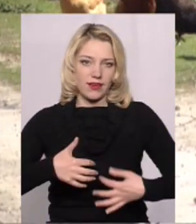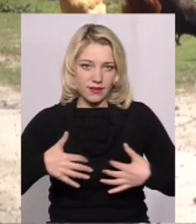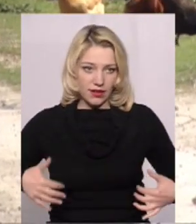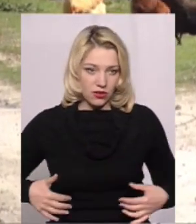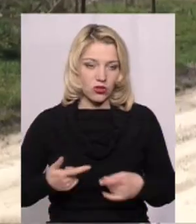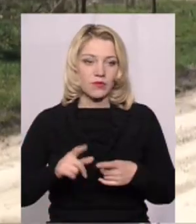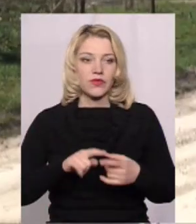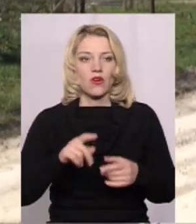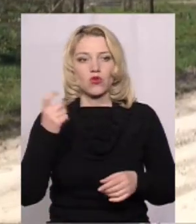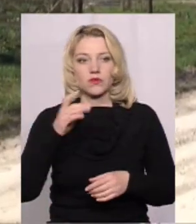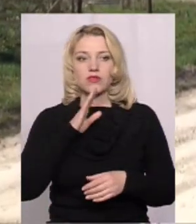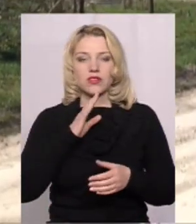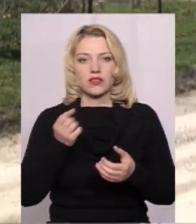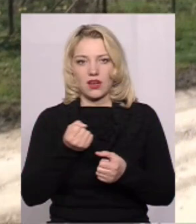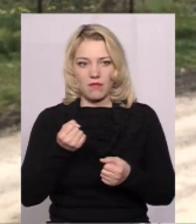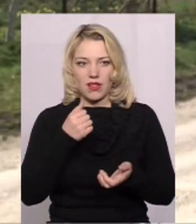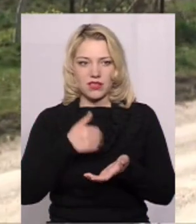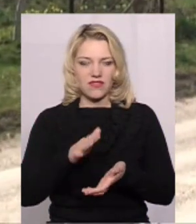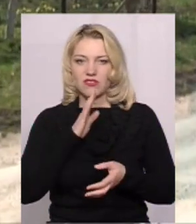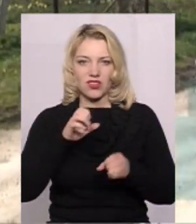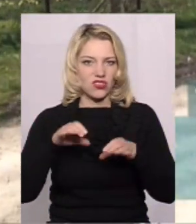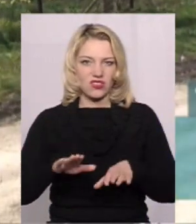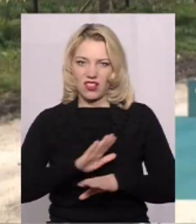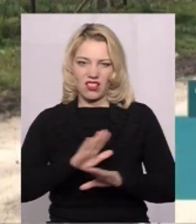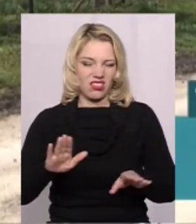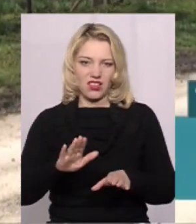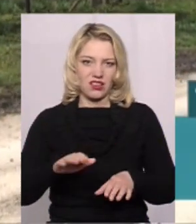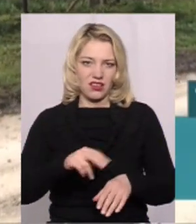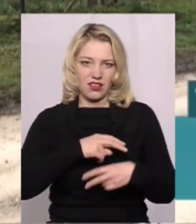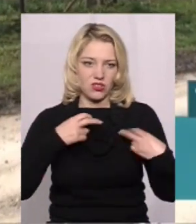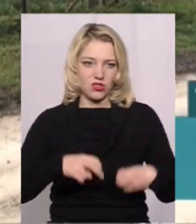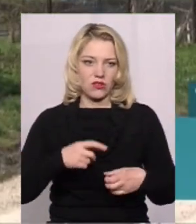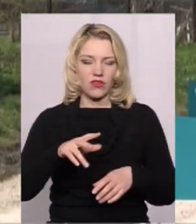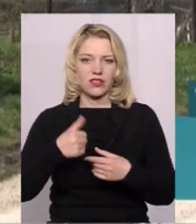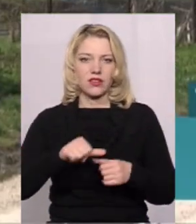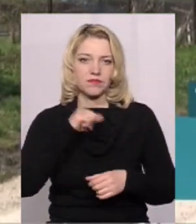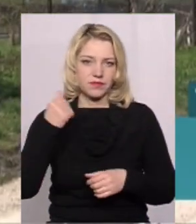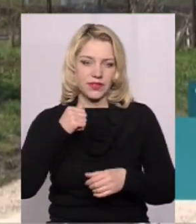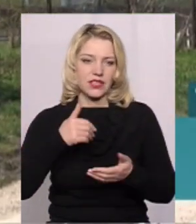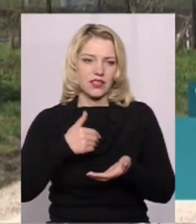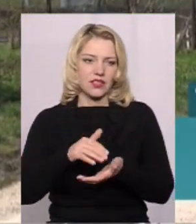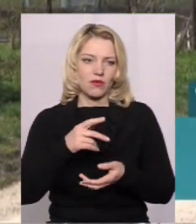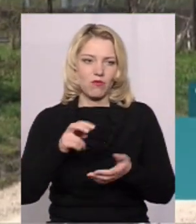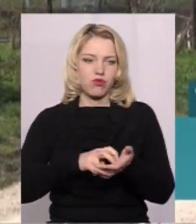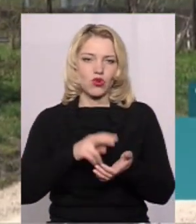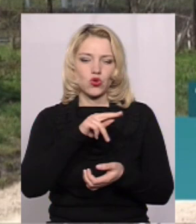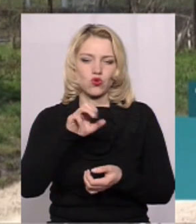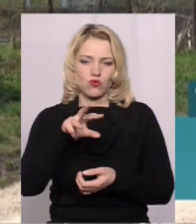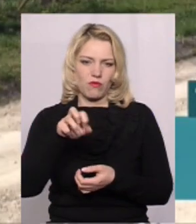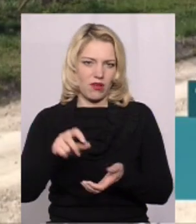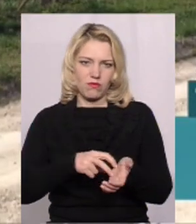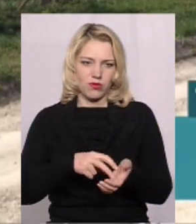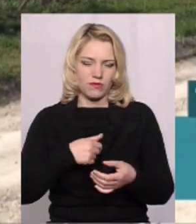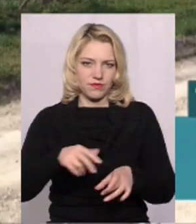Зінченко тримала свиню, жінка вирішила не ризикувати Порізали, бо саме почалася ця чума та боя, яка не боїться,